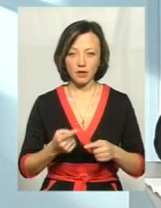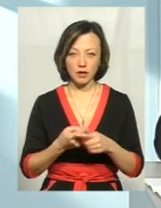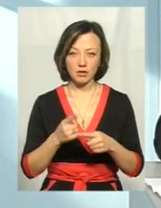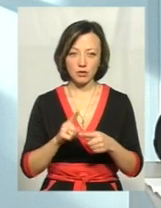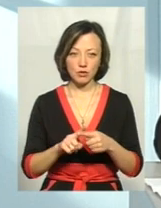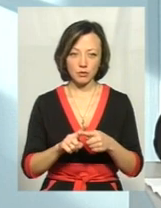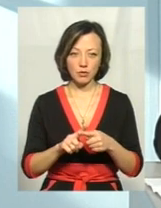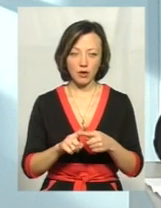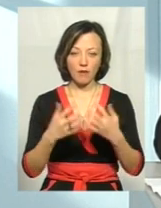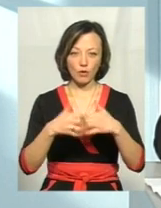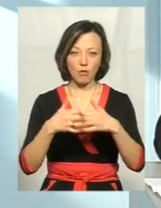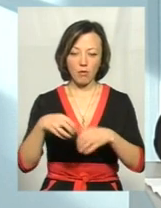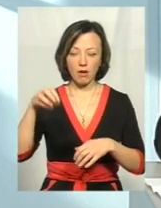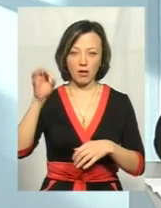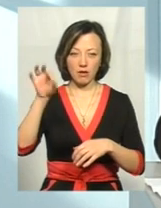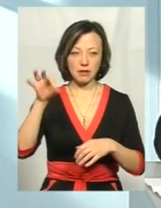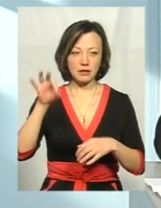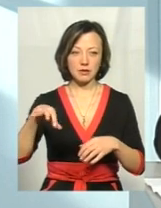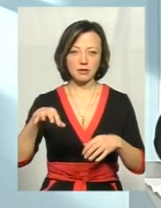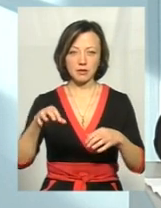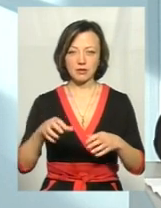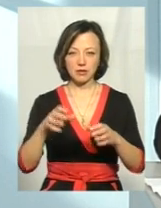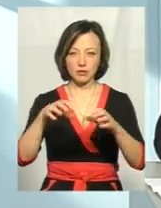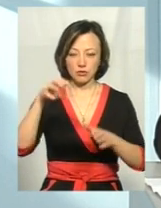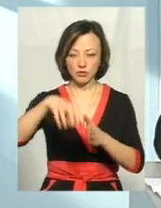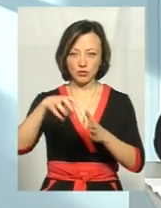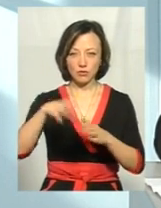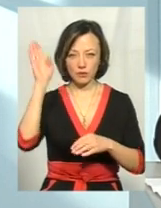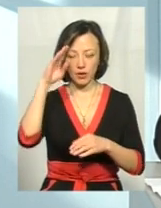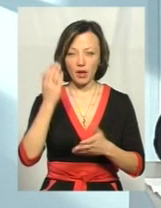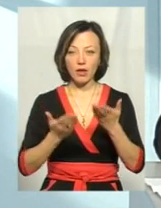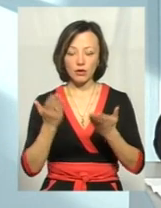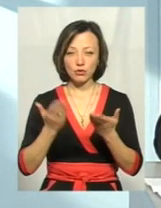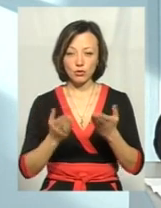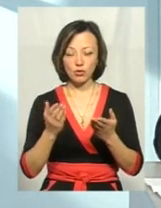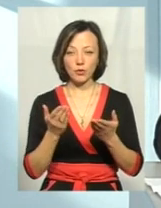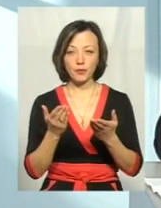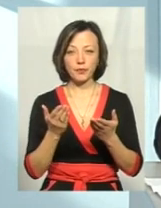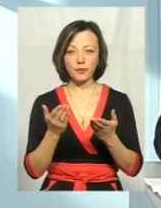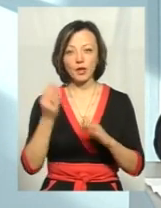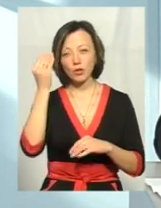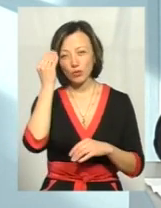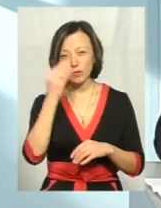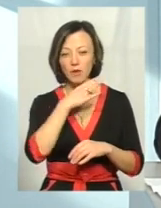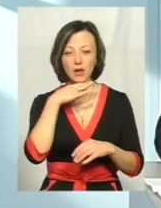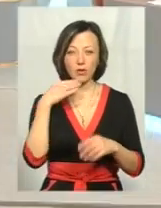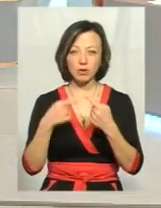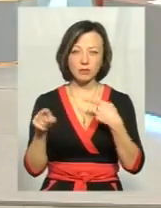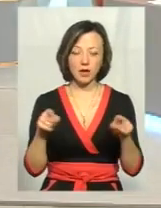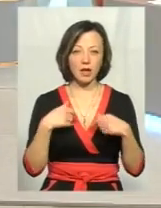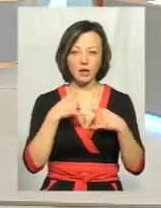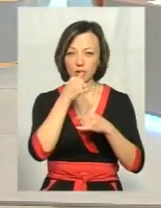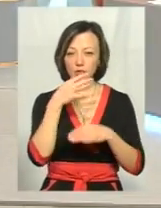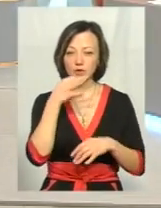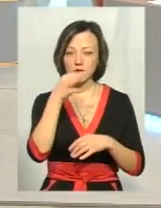автоматі, яким критеріям. І якщо тут думка багатьох розділяється, я теж не